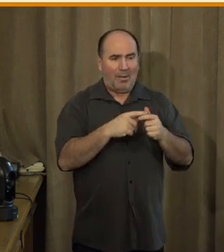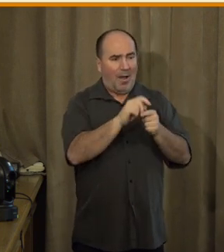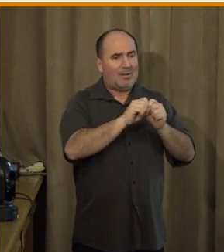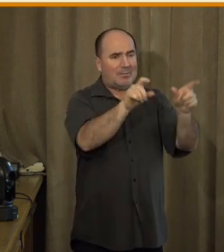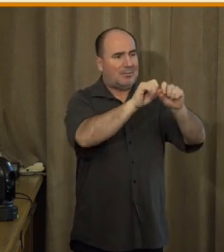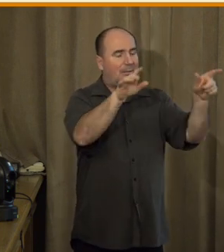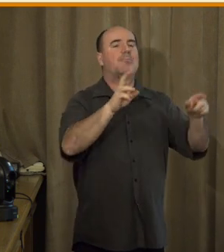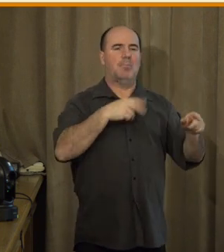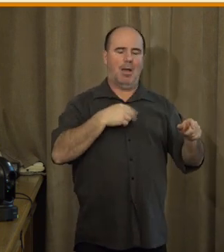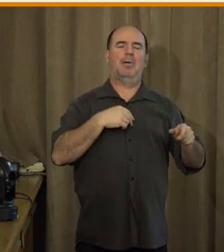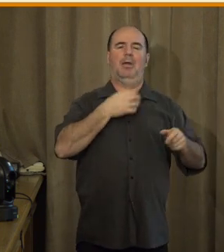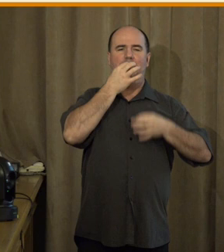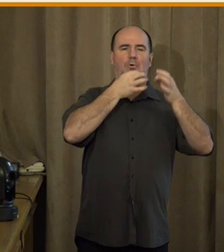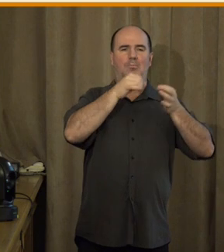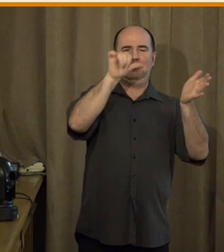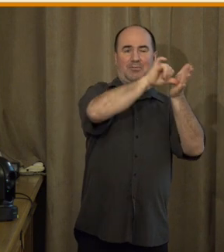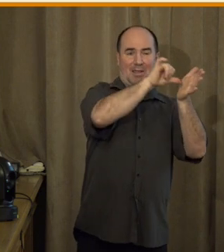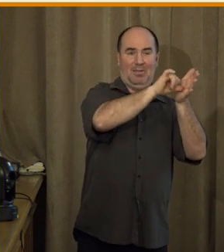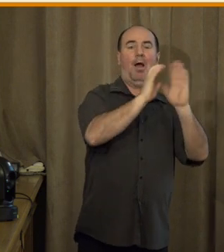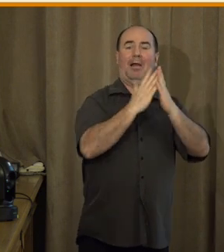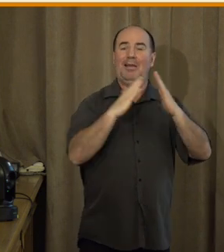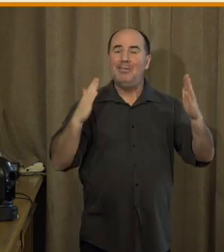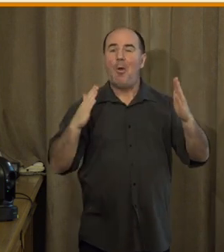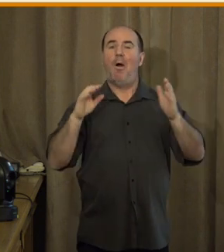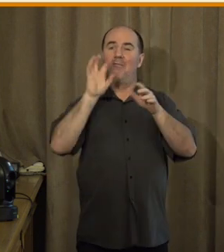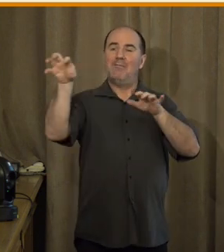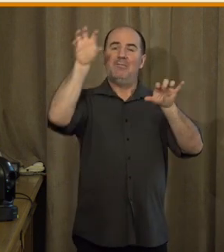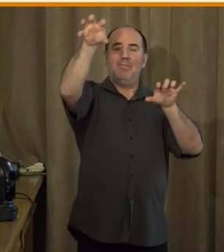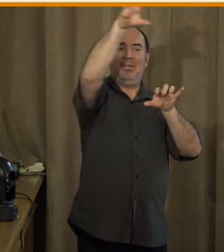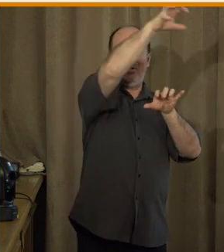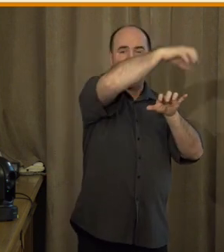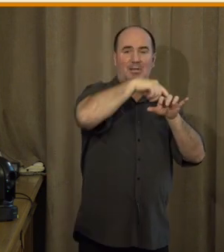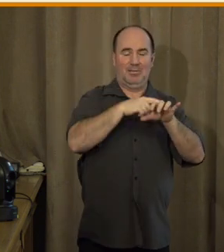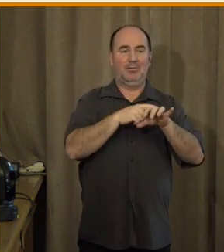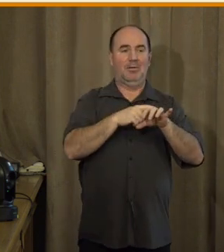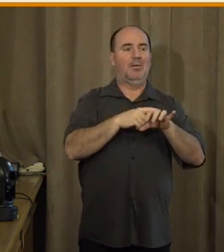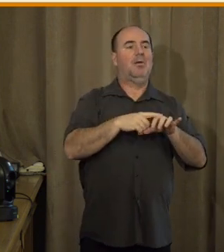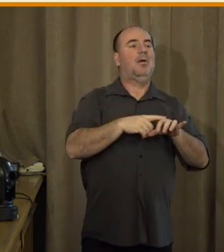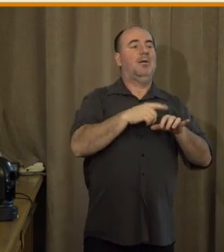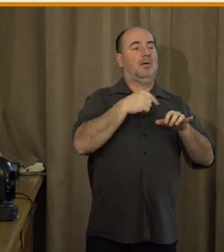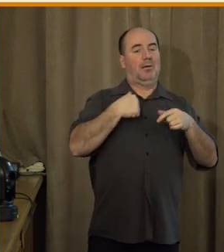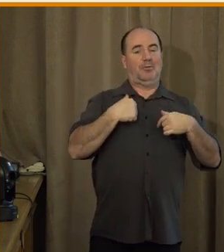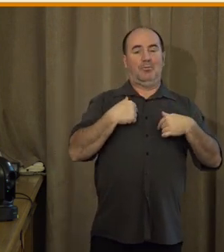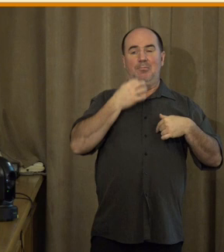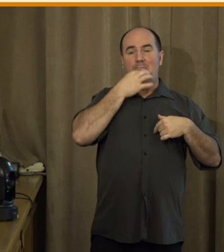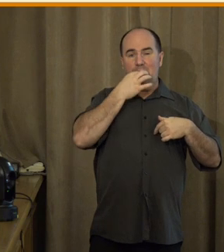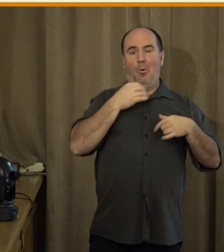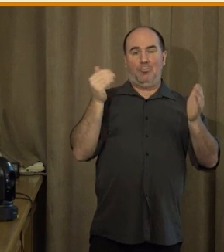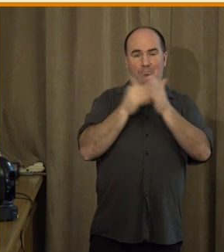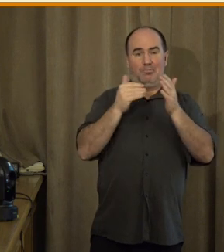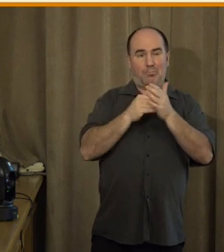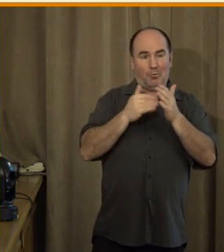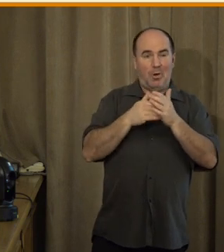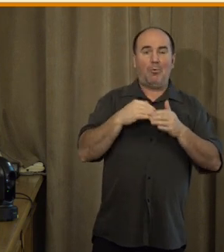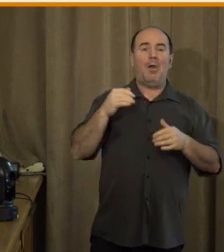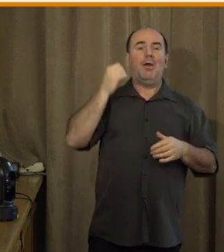A my víme, že do těch knihoven chodí vlastně lidé s tím, když třeba se potřebují přihlásit do datové schránky, tak jdou za tím svým knihovením. To znamená, tam